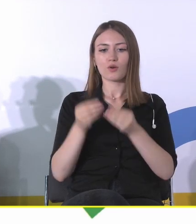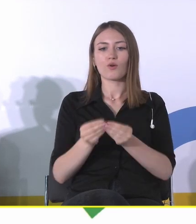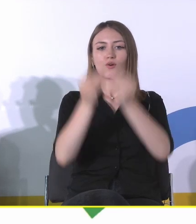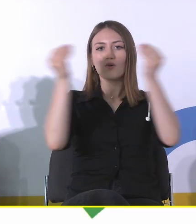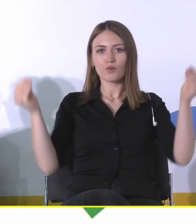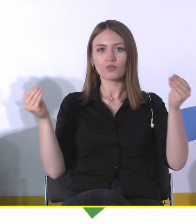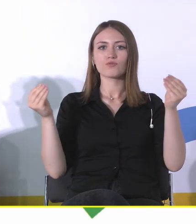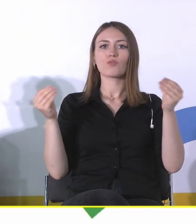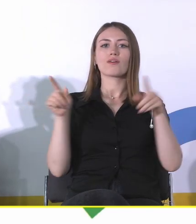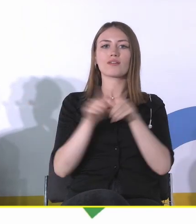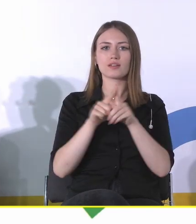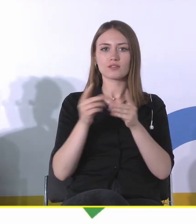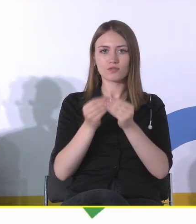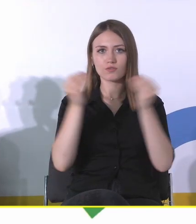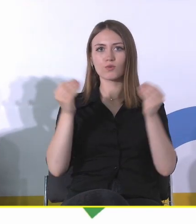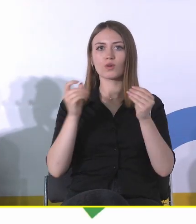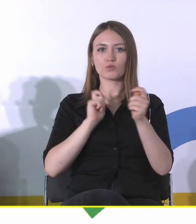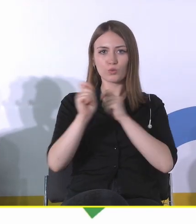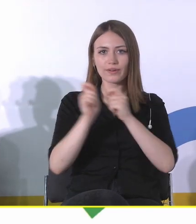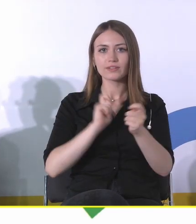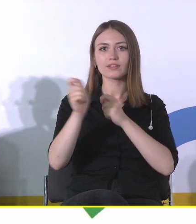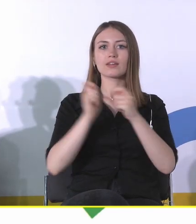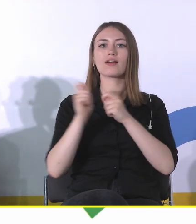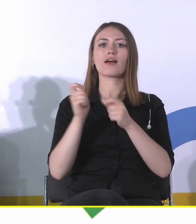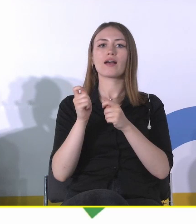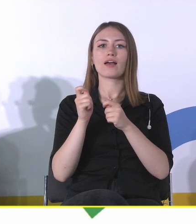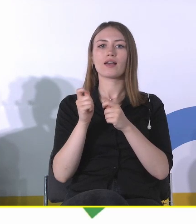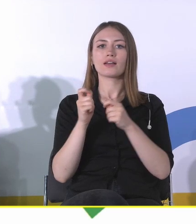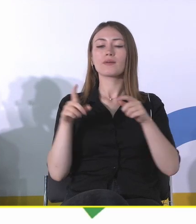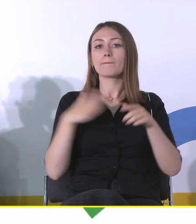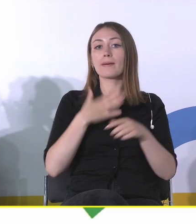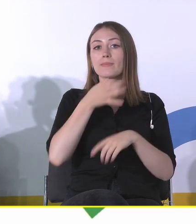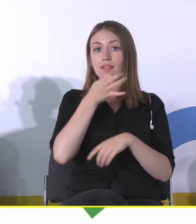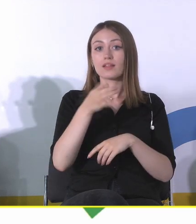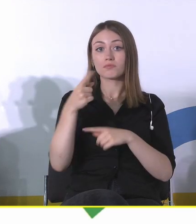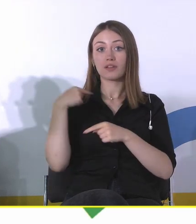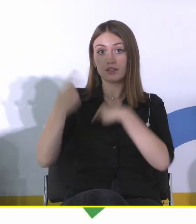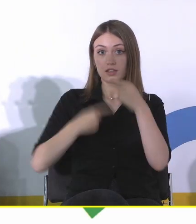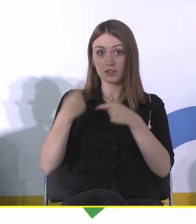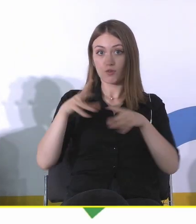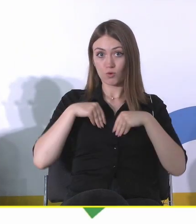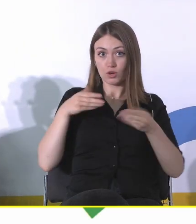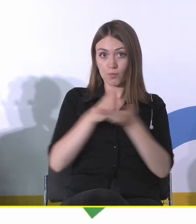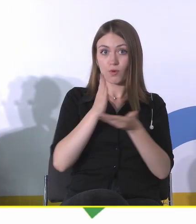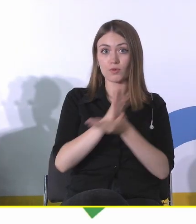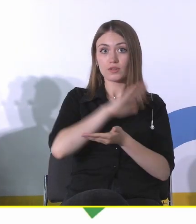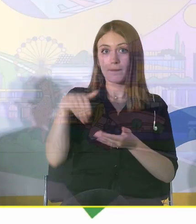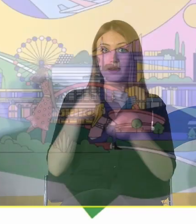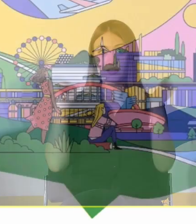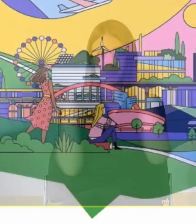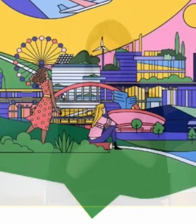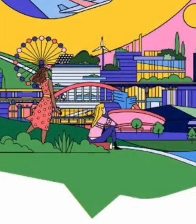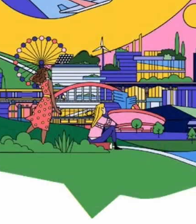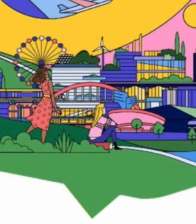rozwoju przemysłów turystycznych i tu mam takie pytanie, czy dziedzictwo kulturowe może pomóc nam zmienić to podejście oraz